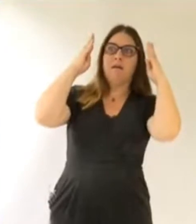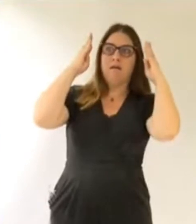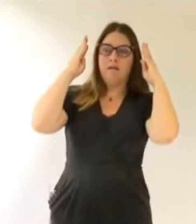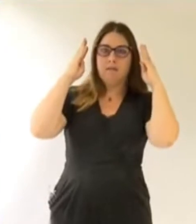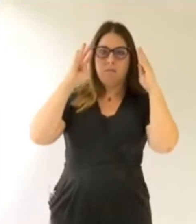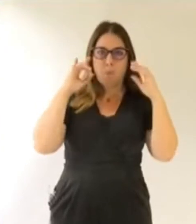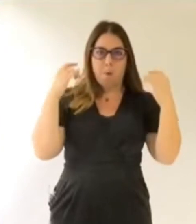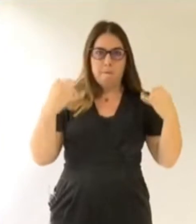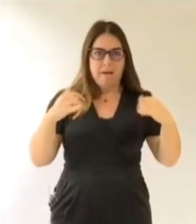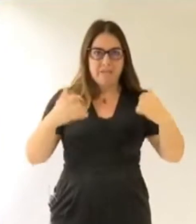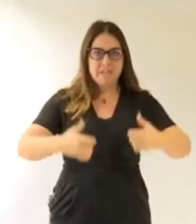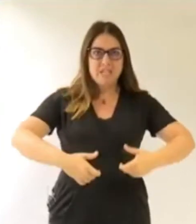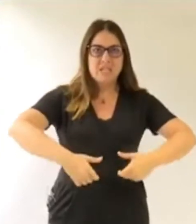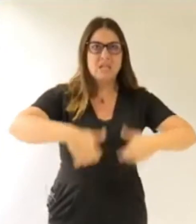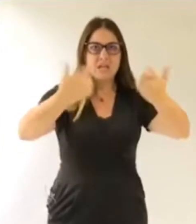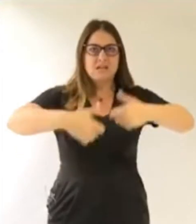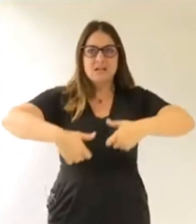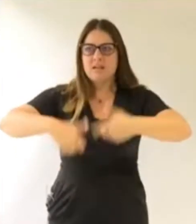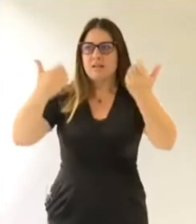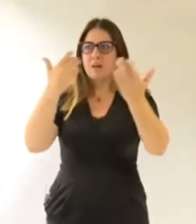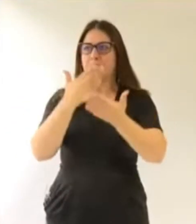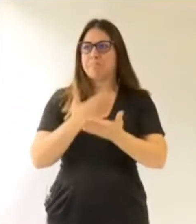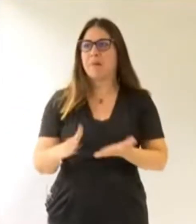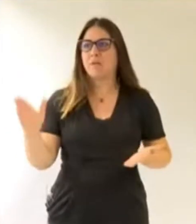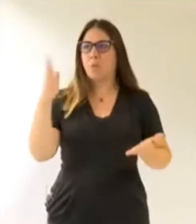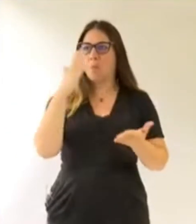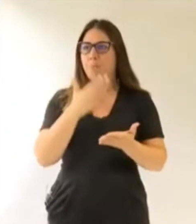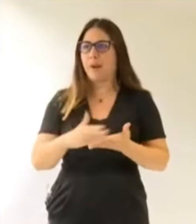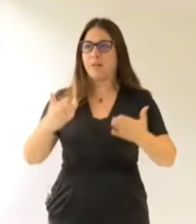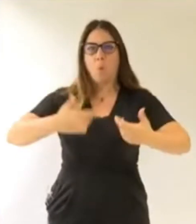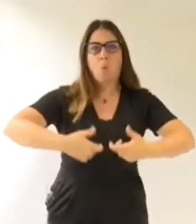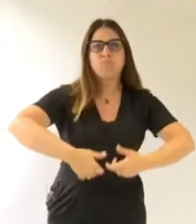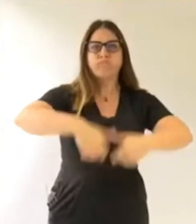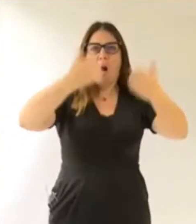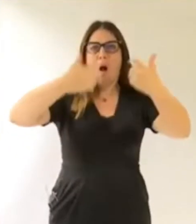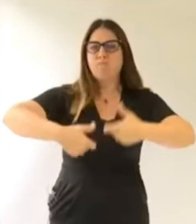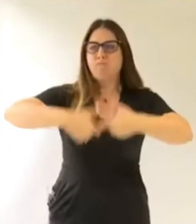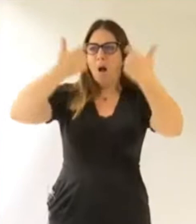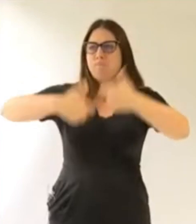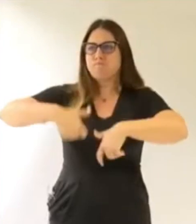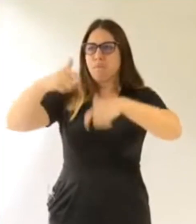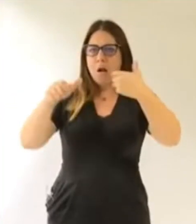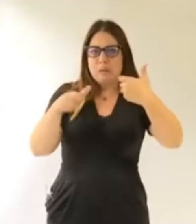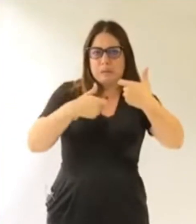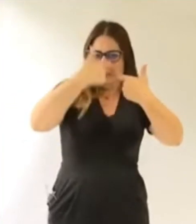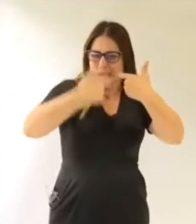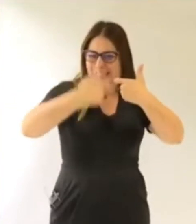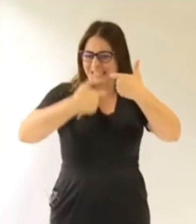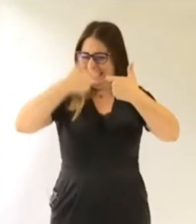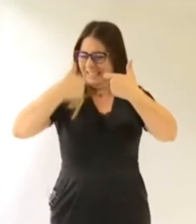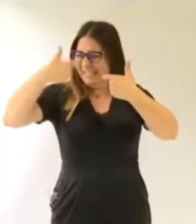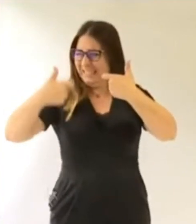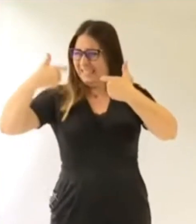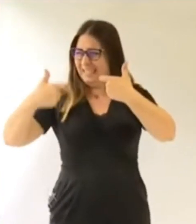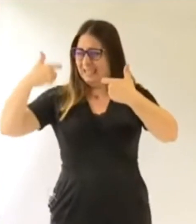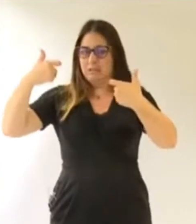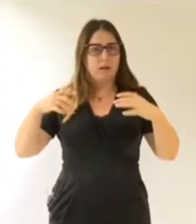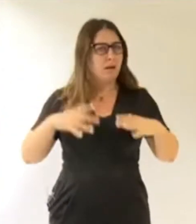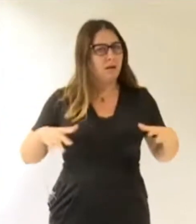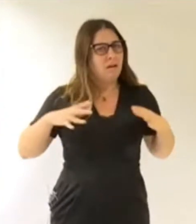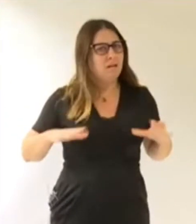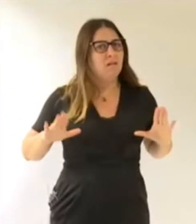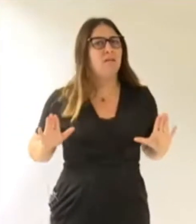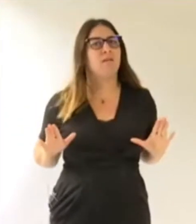continue à pousser, vous continuez à bétonner, vous continuez à entasser. Effectivement, cet urbanisme-là, ce n'est pas le nôtre.